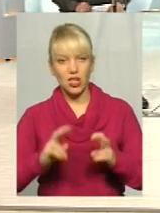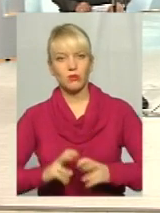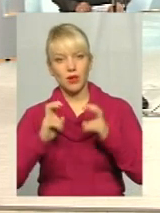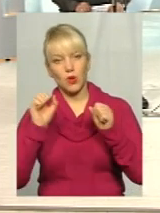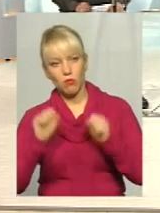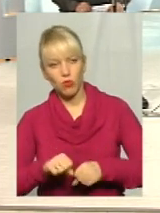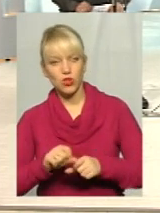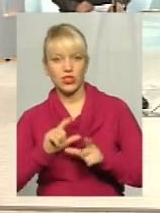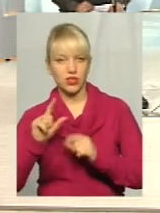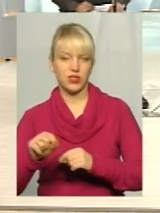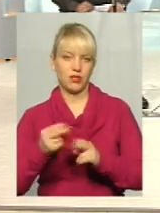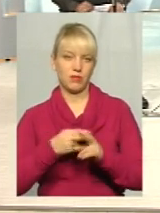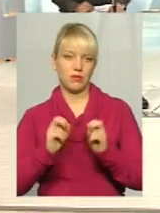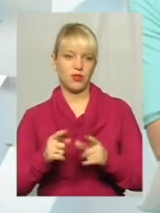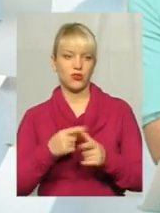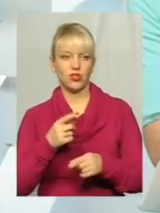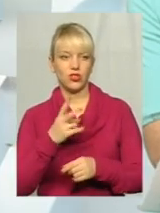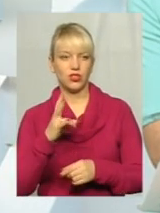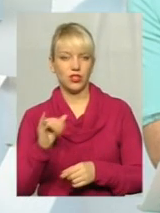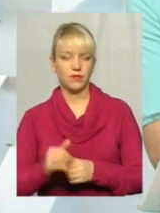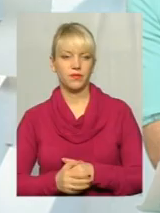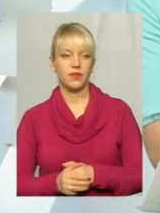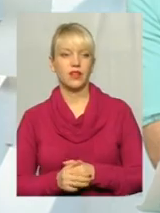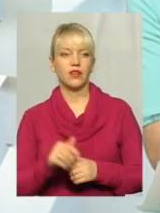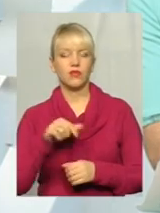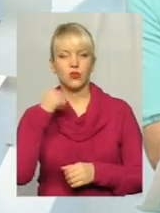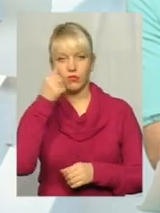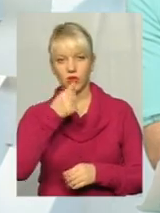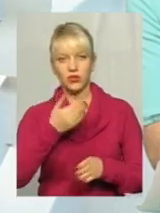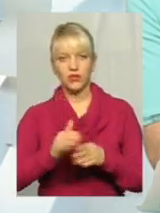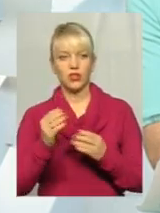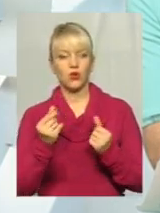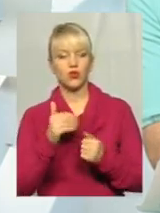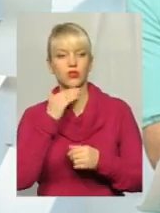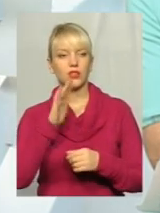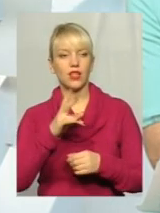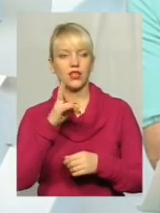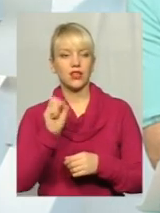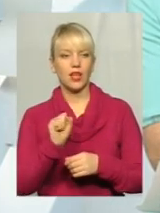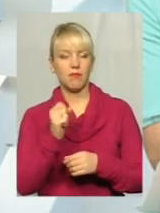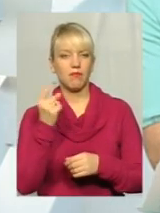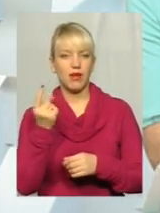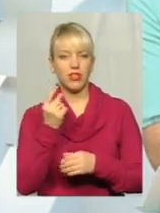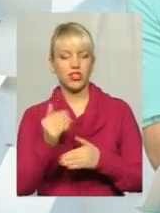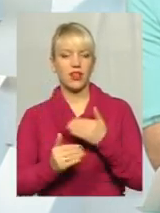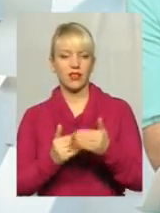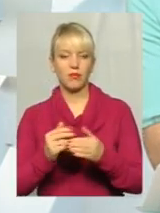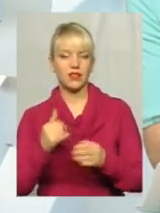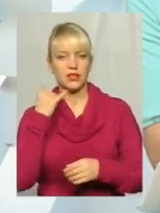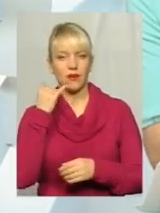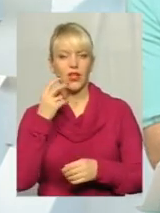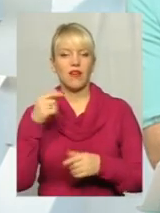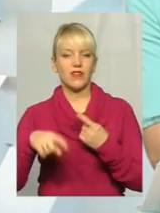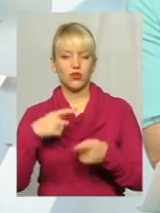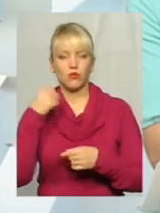чи ні? Справеду диспетчеризації, то дійсно ми в цьому році виділили достатньо коштів на перший етап диспетчеризації. В наступному